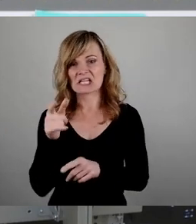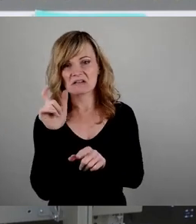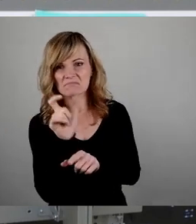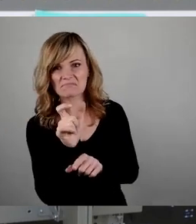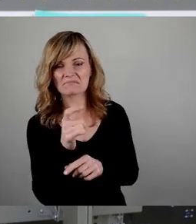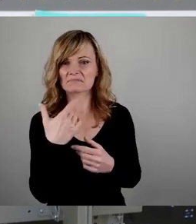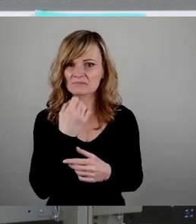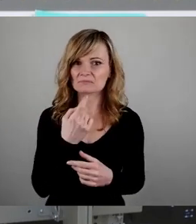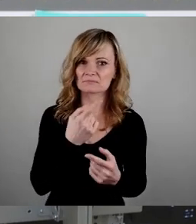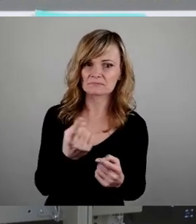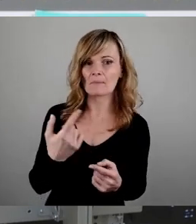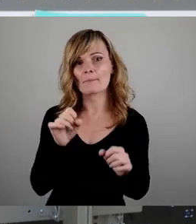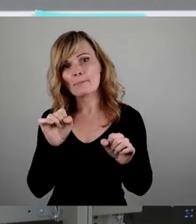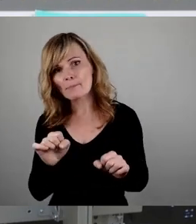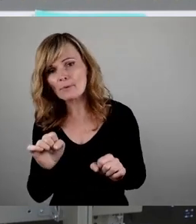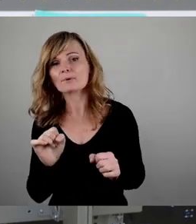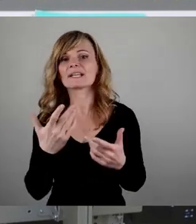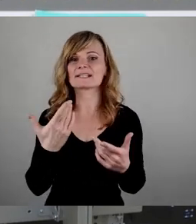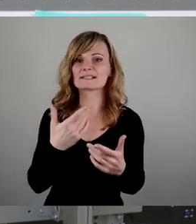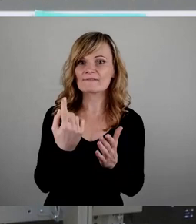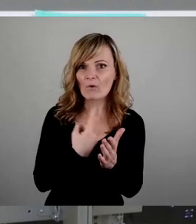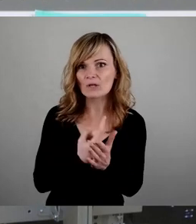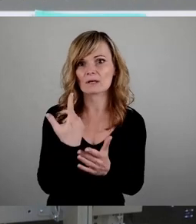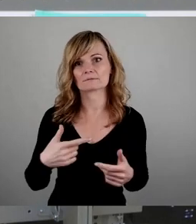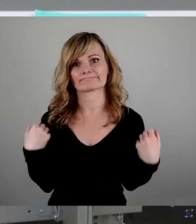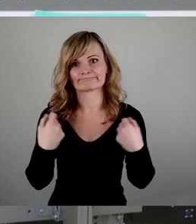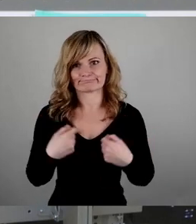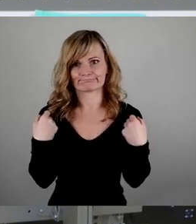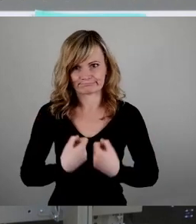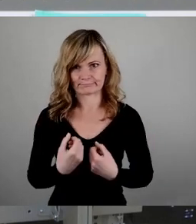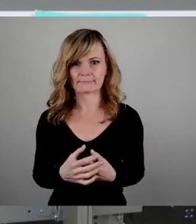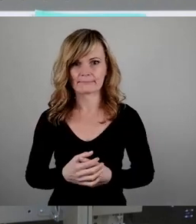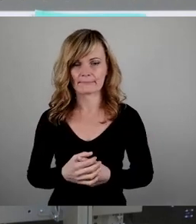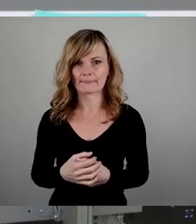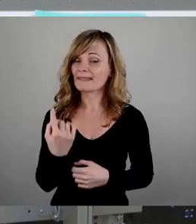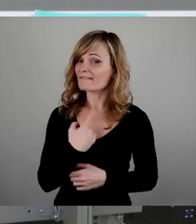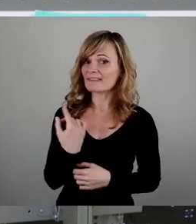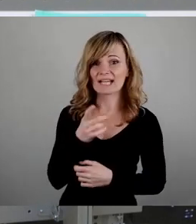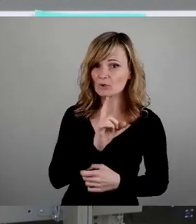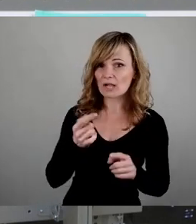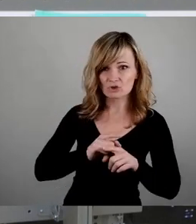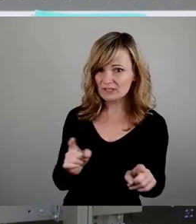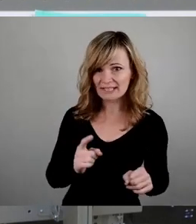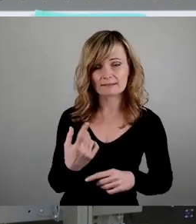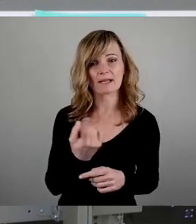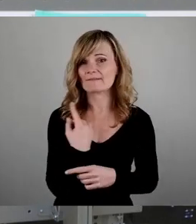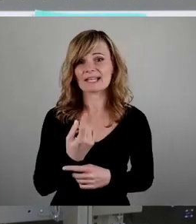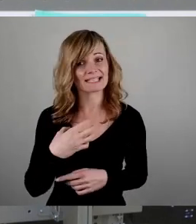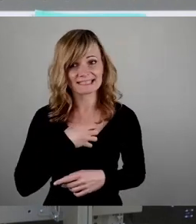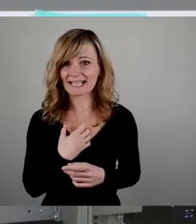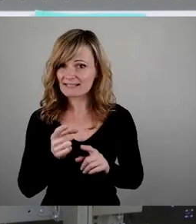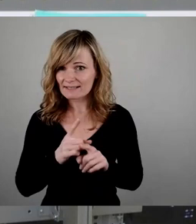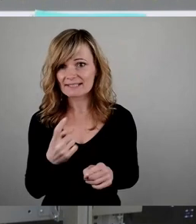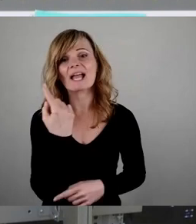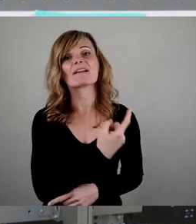möglichst weitgehende Bekleidung fordern. Das haben wir in Dölzchen nicht, das haben wir in Dresden nicht. Ich möchte und wir wollen,